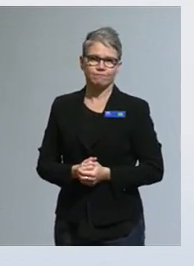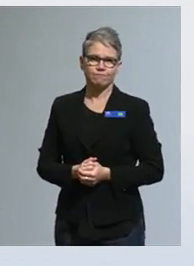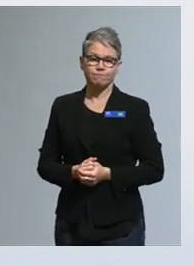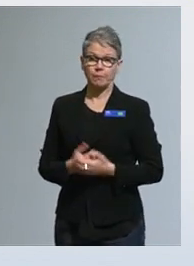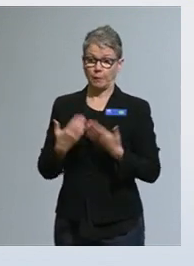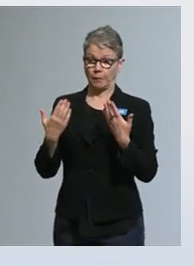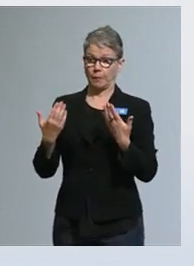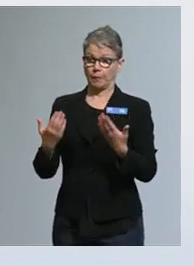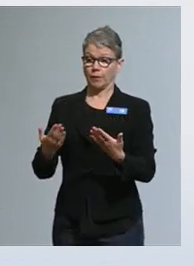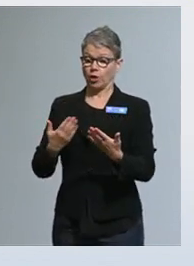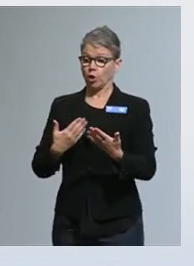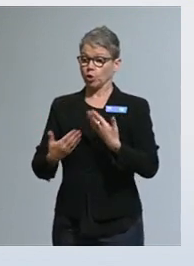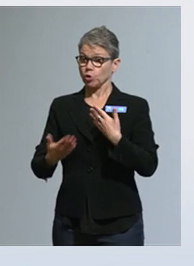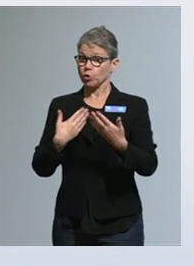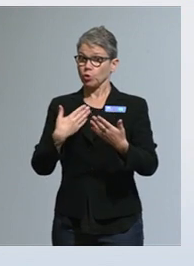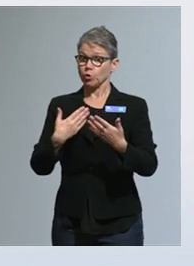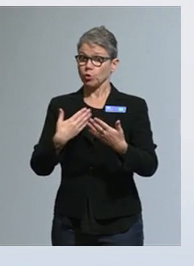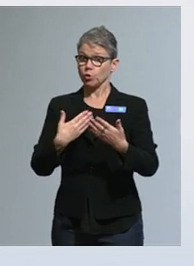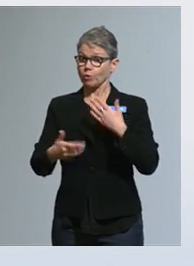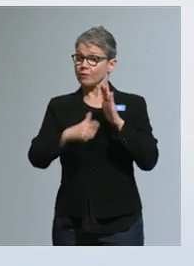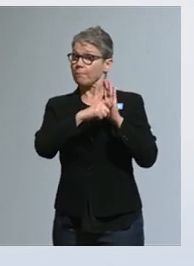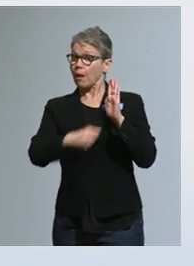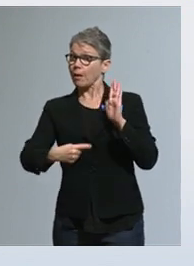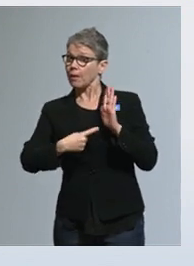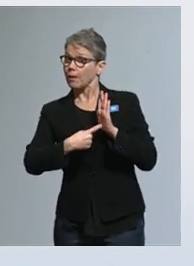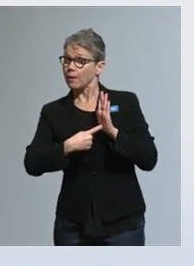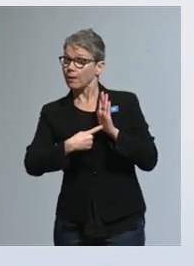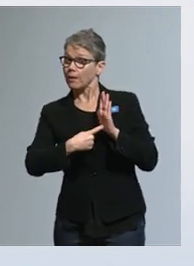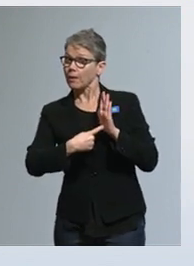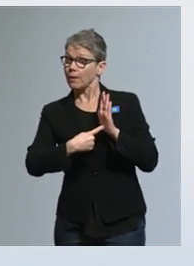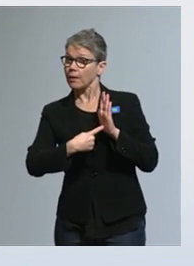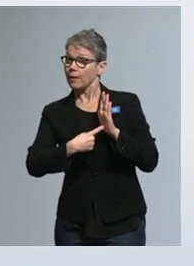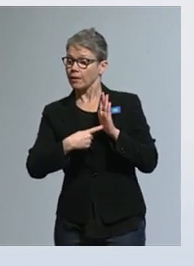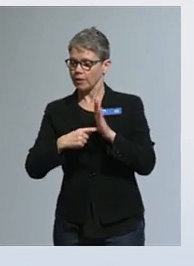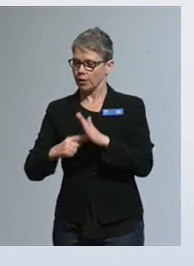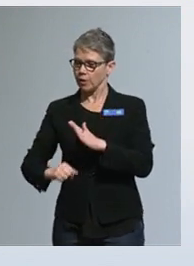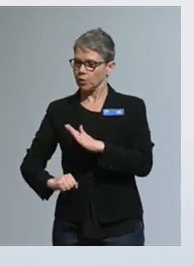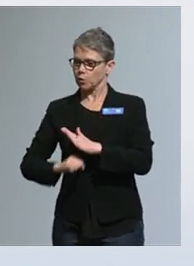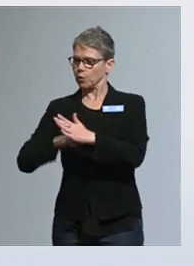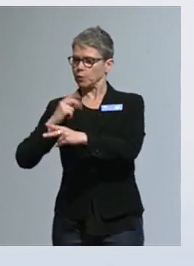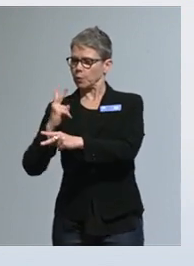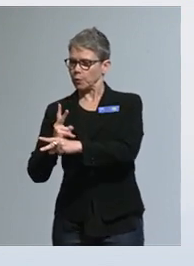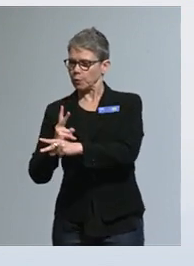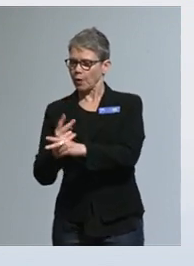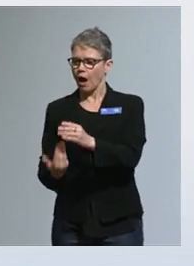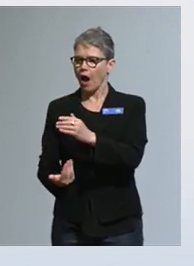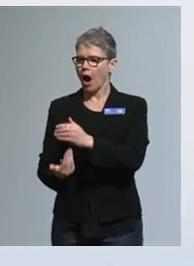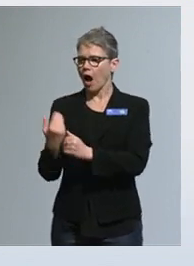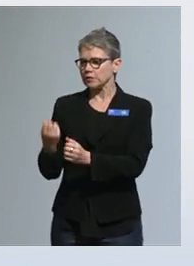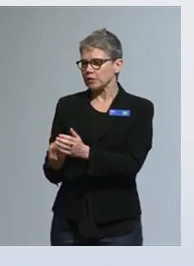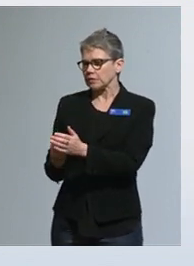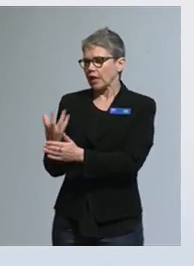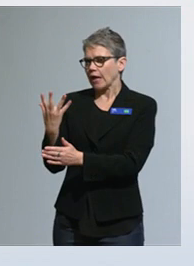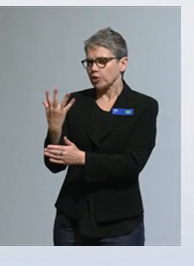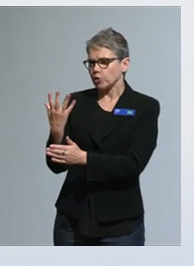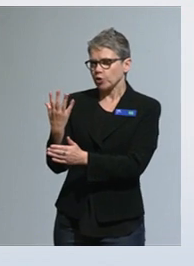Tätä toimintamallia tukemaan kehitämme asiakaslähtöisen valtioavustustoiminnan